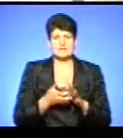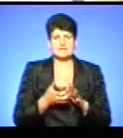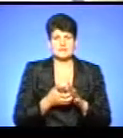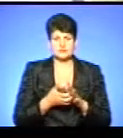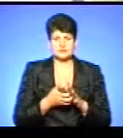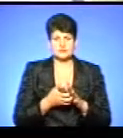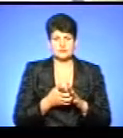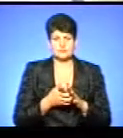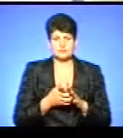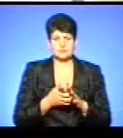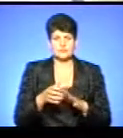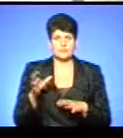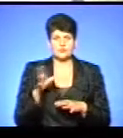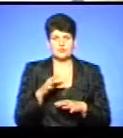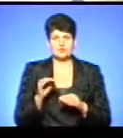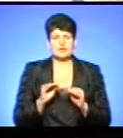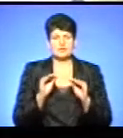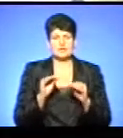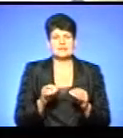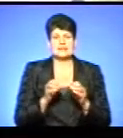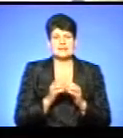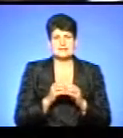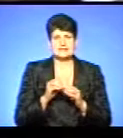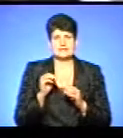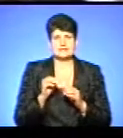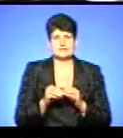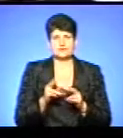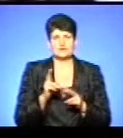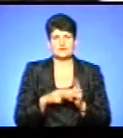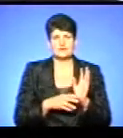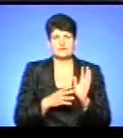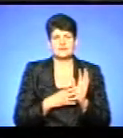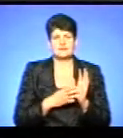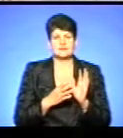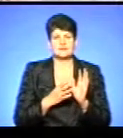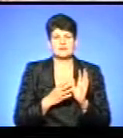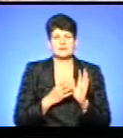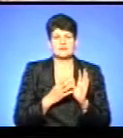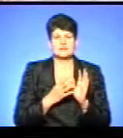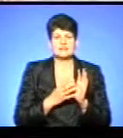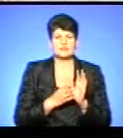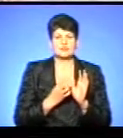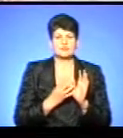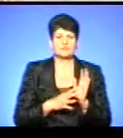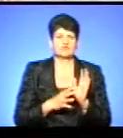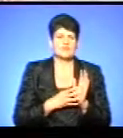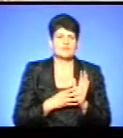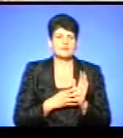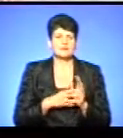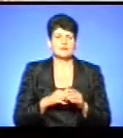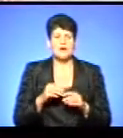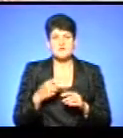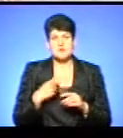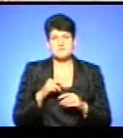всіх. Щоб внести 10 тисяч, в нього закінчилося на 9 тисяч 999. Ми пішли в кафе і виявилося, що це